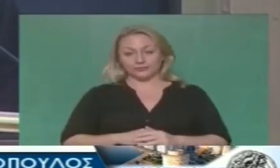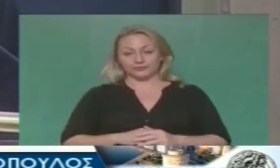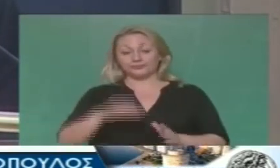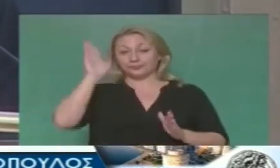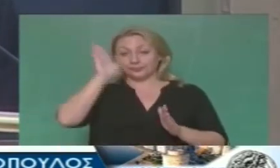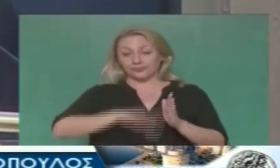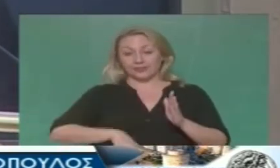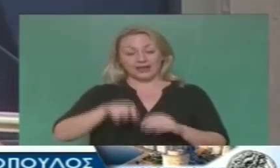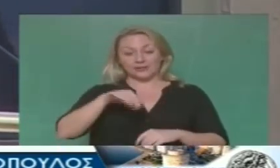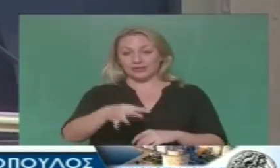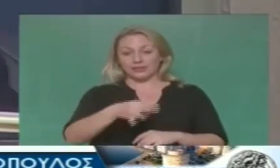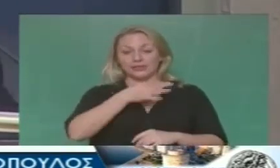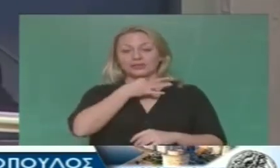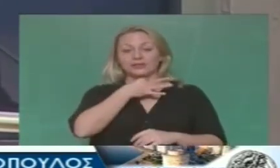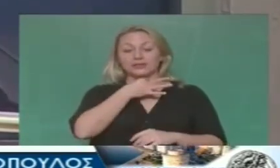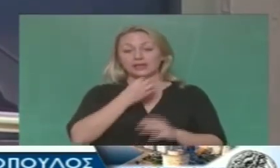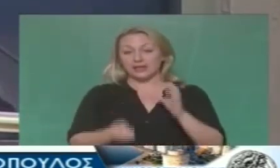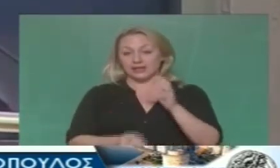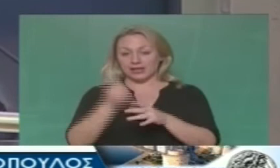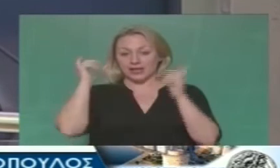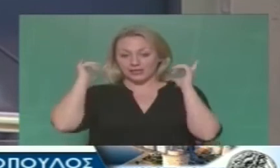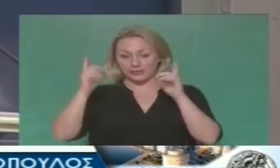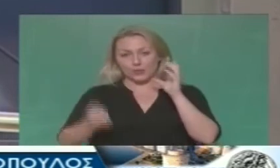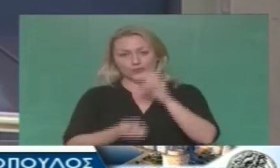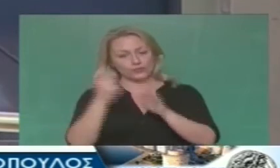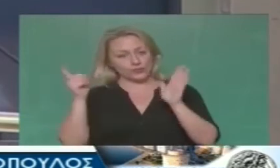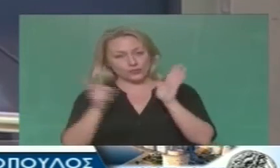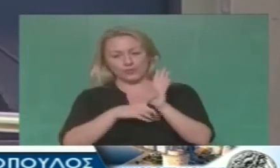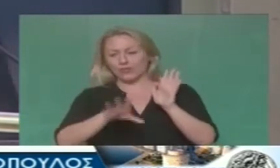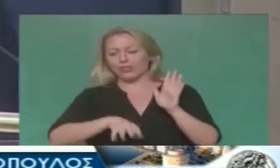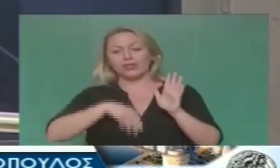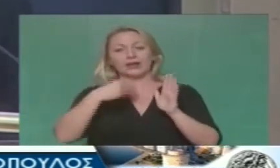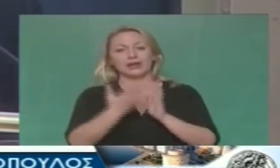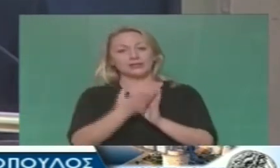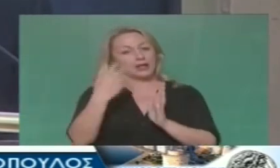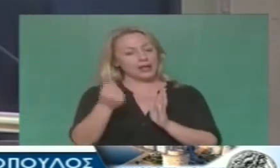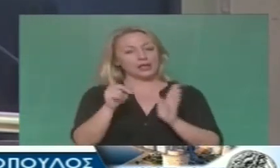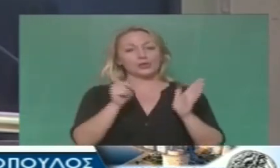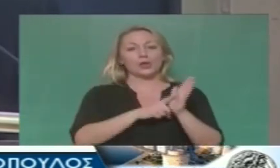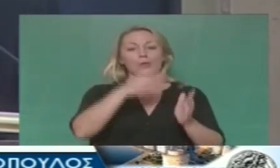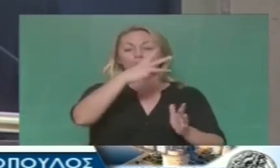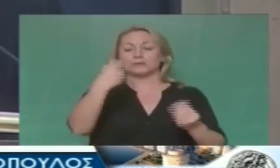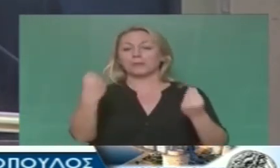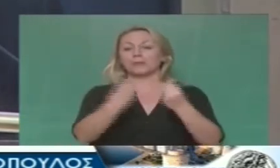Δεν είναι ανάγκη λοιπόν η νέα δημοκρατία να κάνει νέο νόμο. Χρησιμοποιεί τον νόμο του ΣΥΡΙΖΑ.